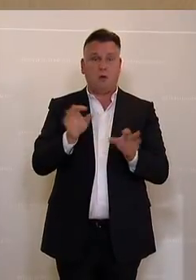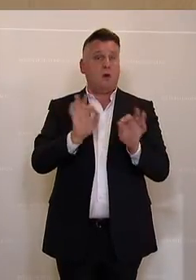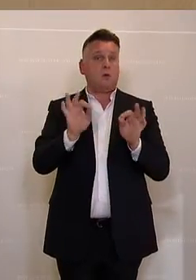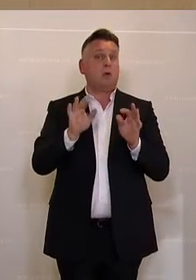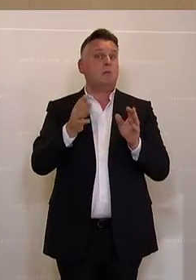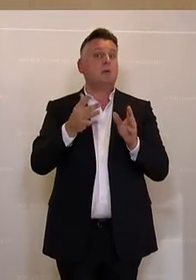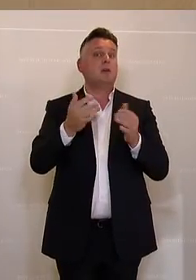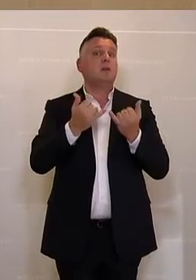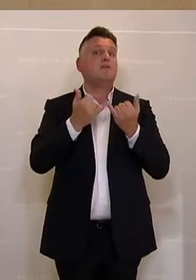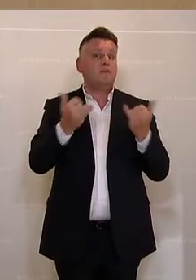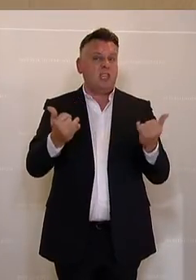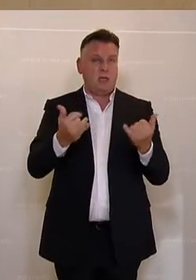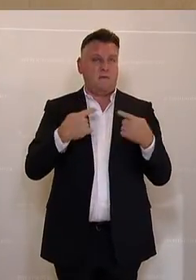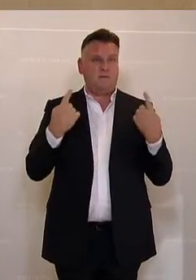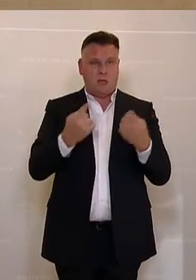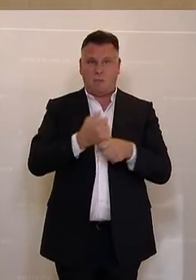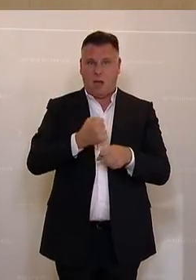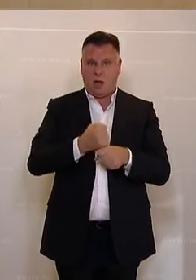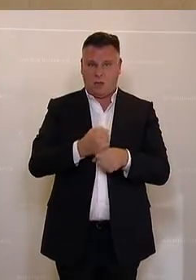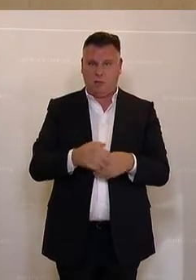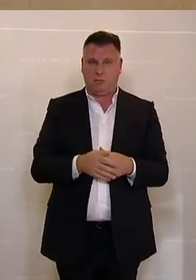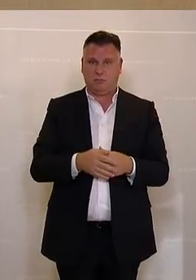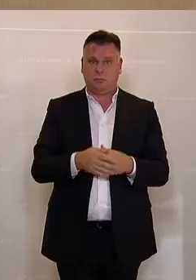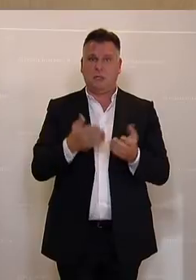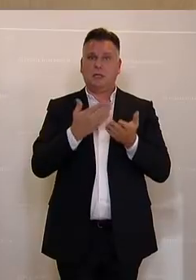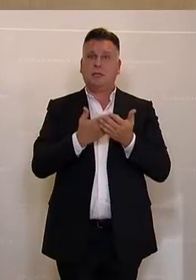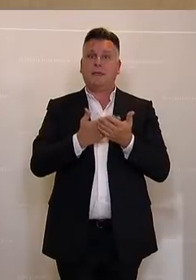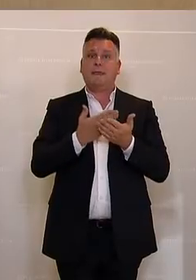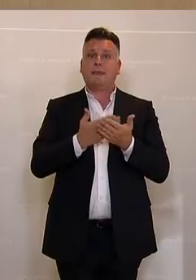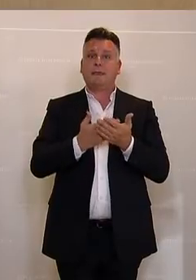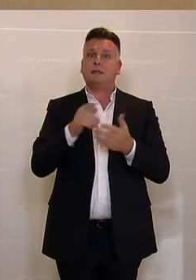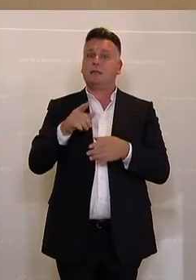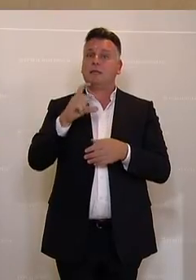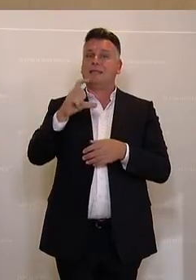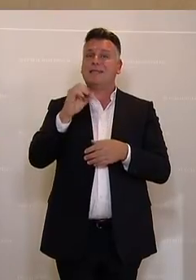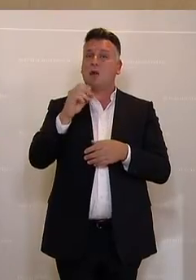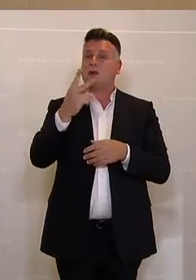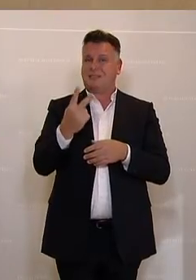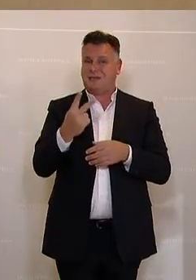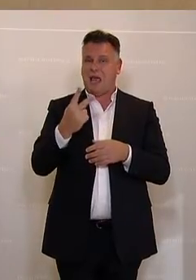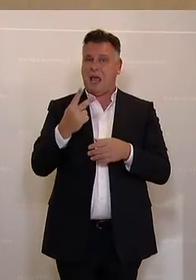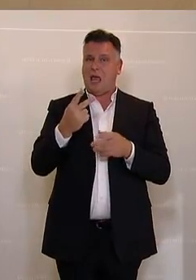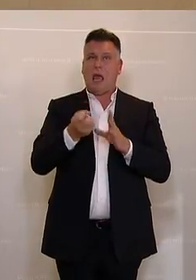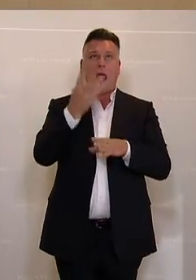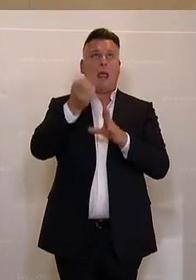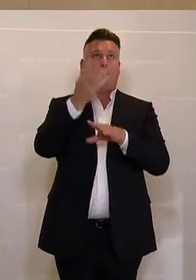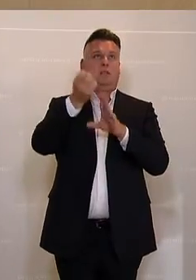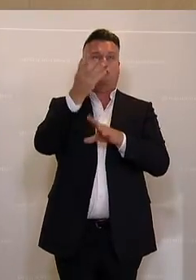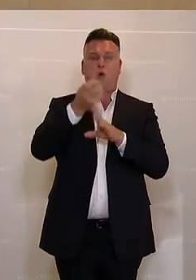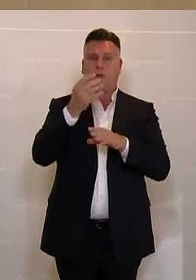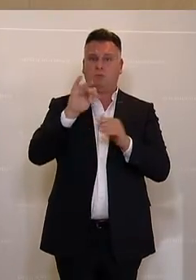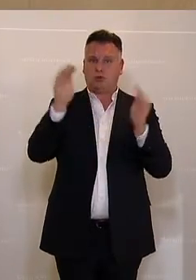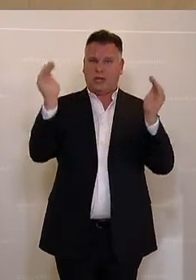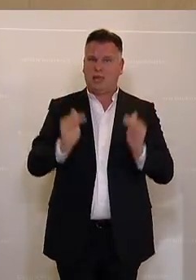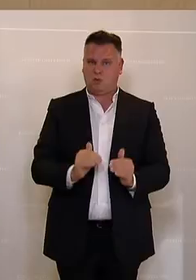wie wir das anstellen. Und natürlich geht es auch darum, CO2-Emissionen zu reduzieren, aber eben nicht nur,